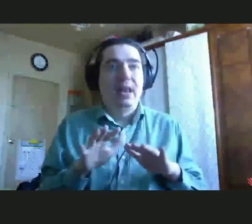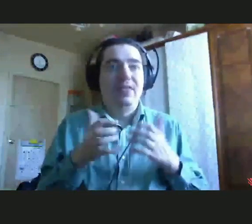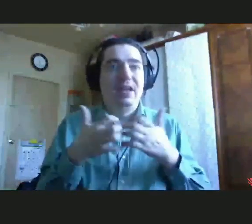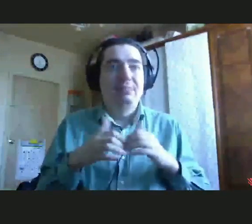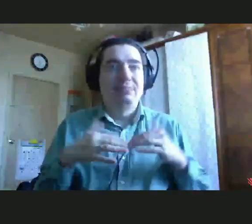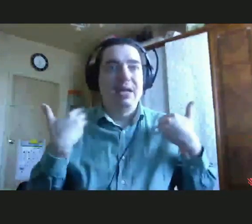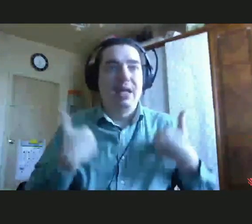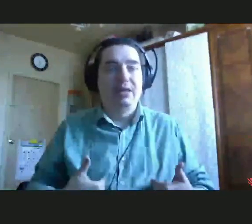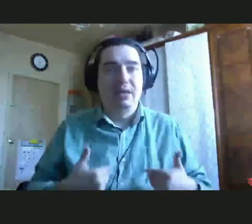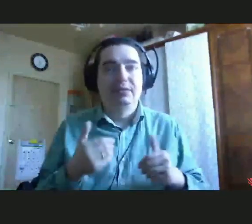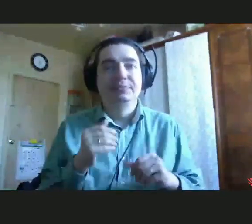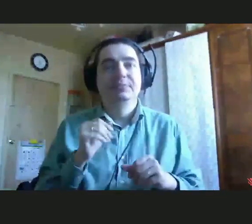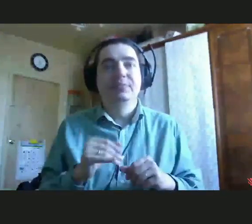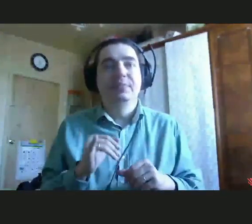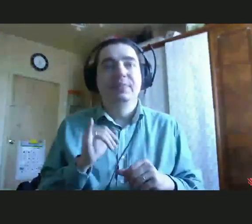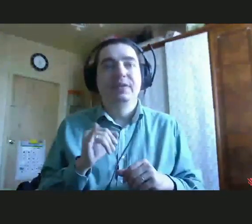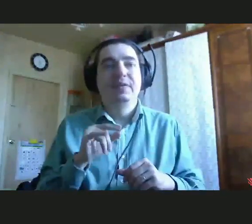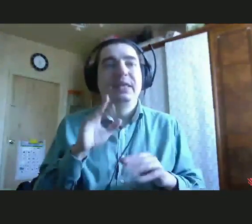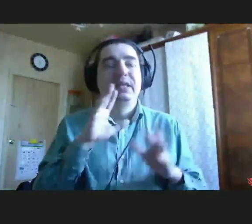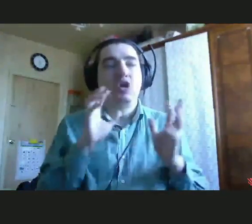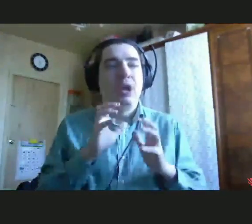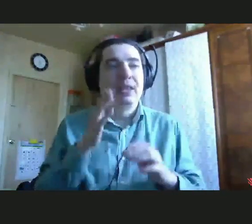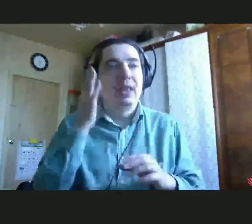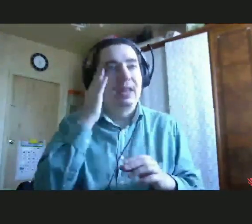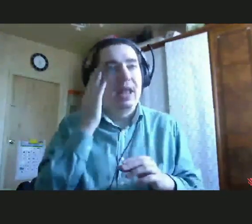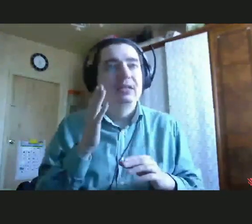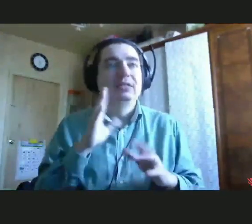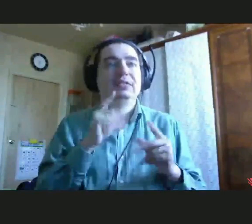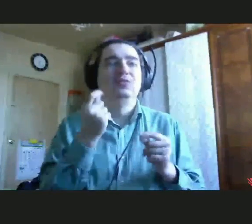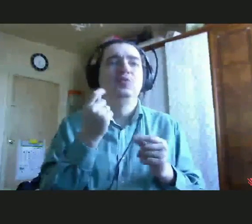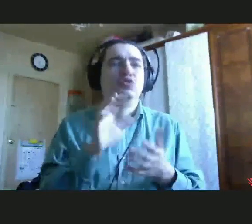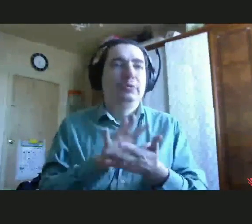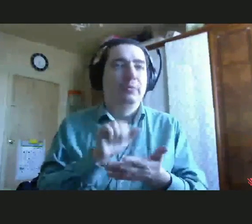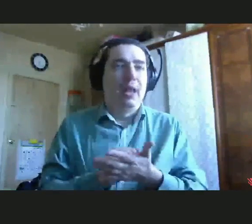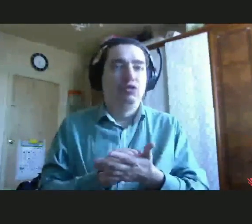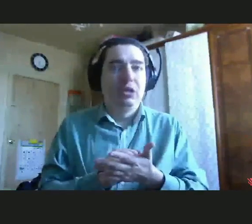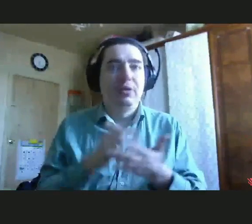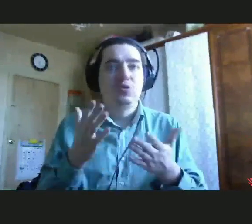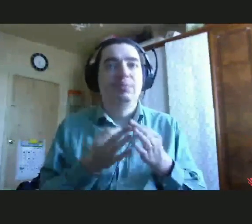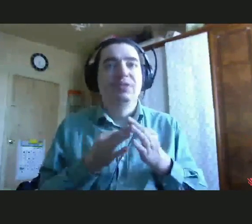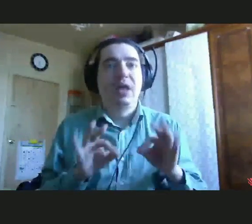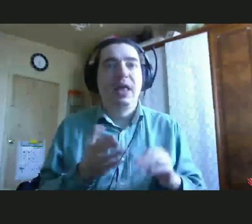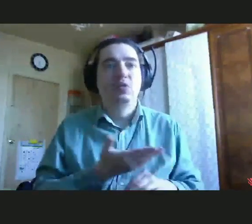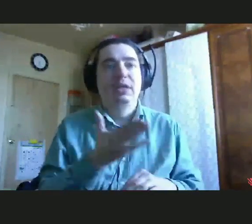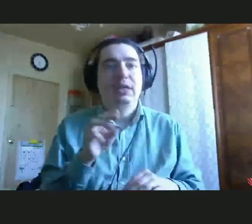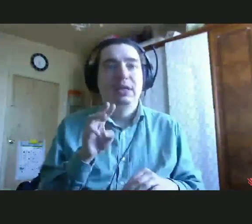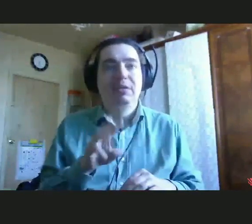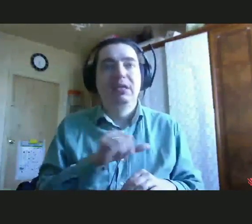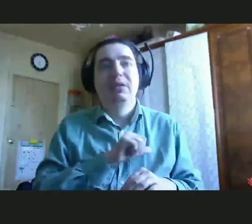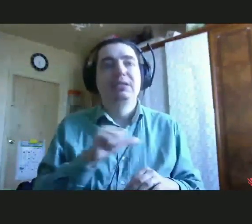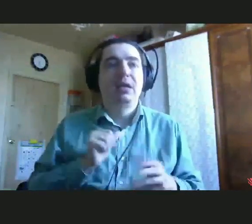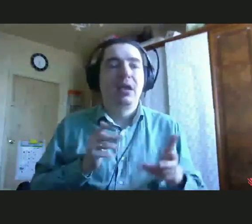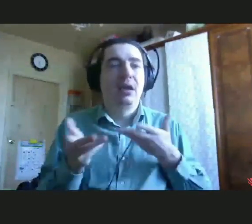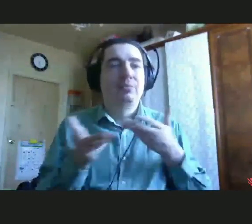полностью с охранным интеллектом, либо с частичными поражениями, которые позволяют им самостоятельно